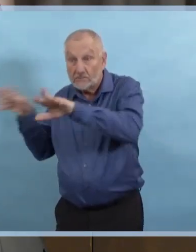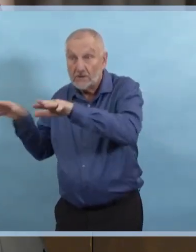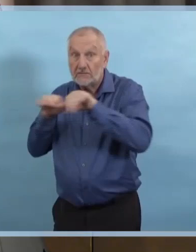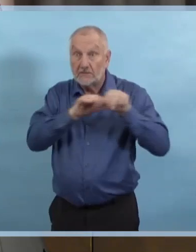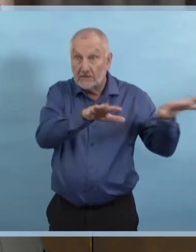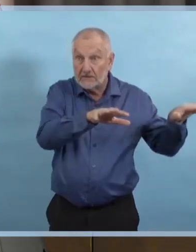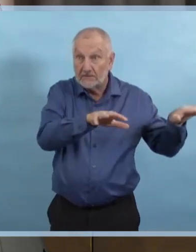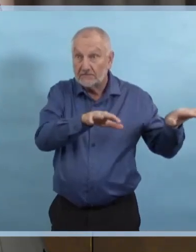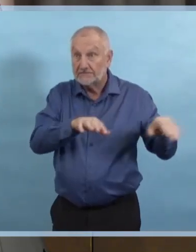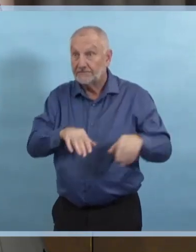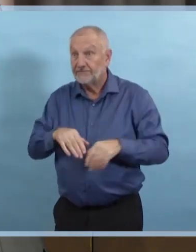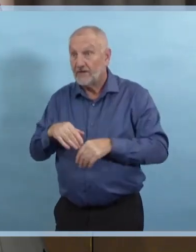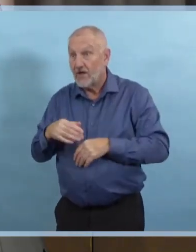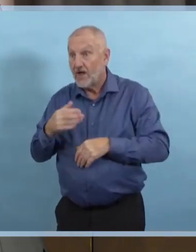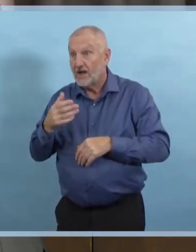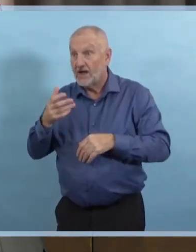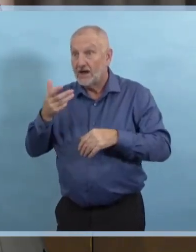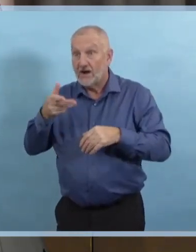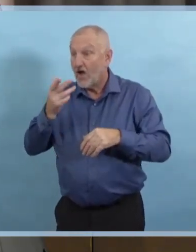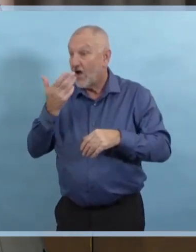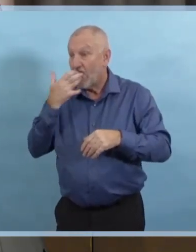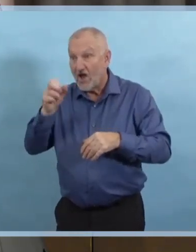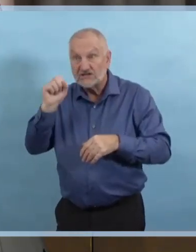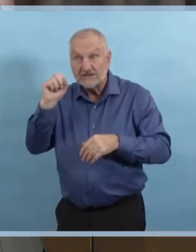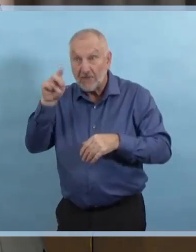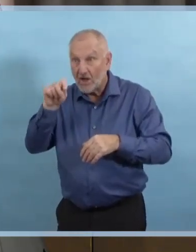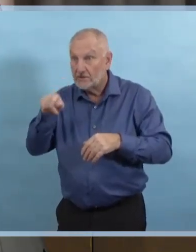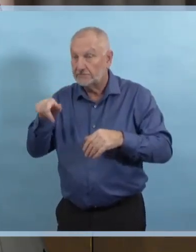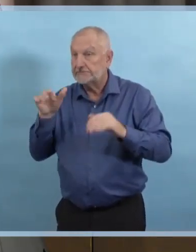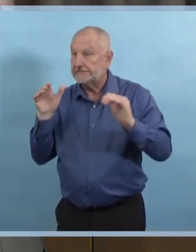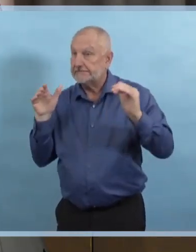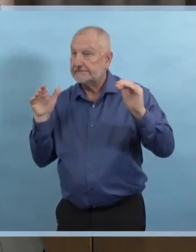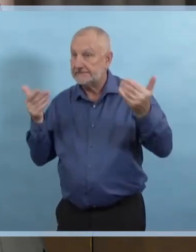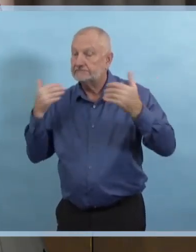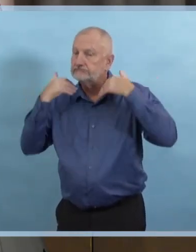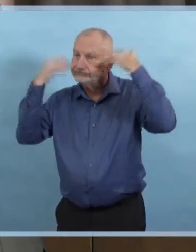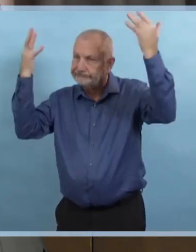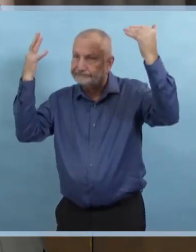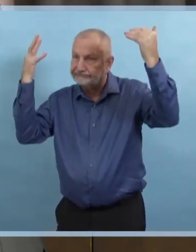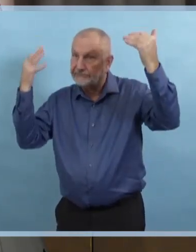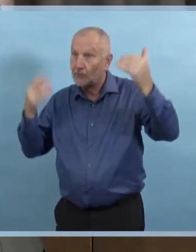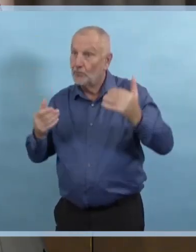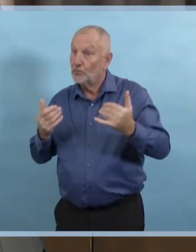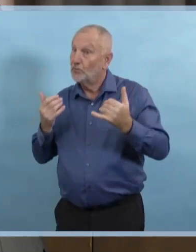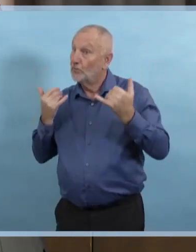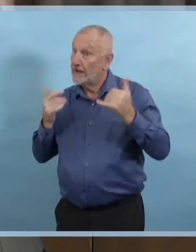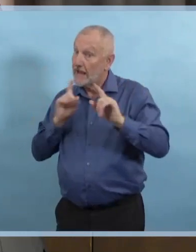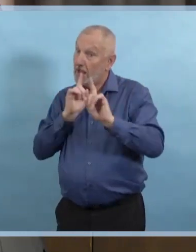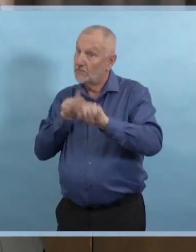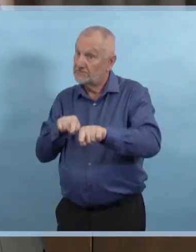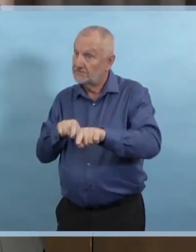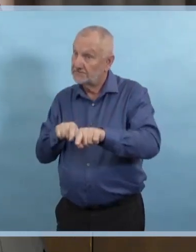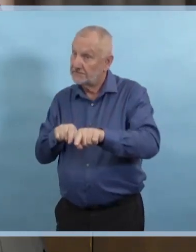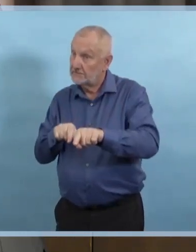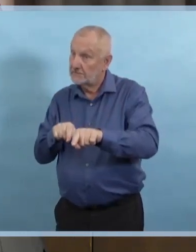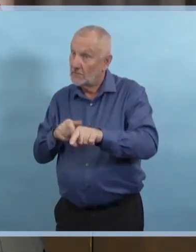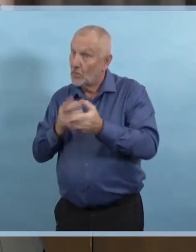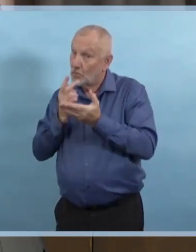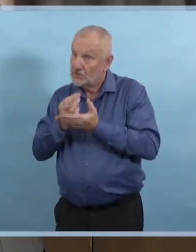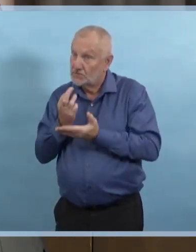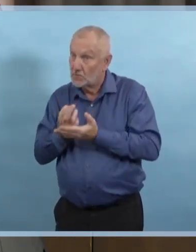provinciale, c'est de transférer les ressources là où elles sont nécessaires et nous allons continuer à le faire pendant toute la pandémie.